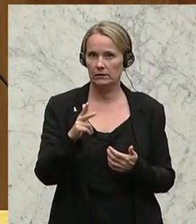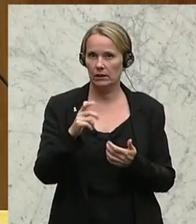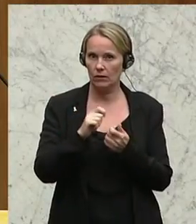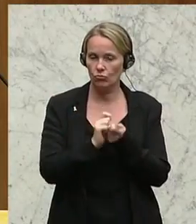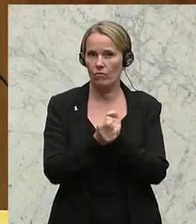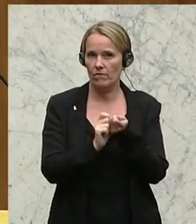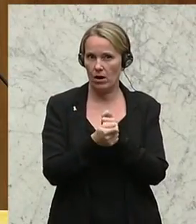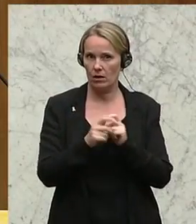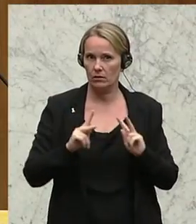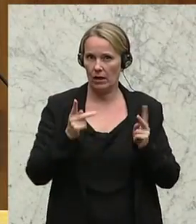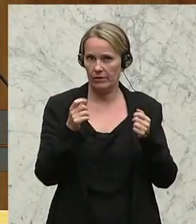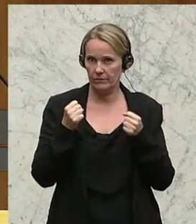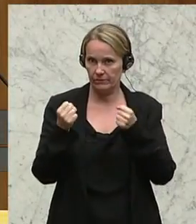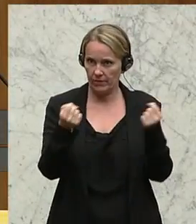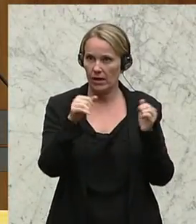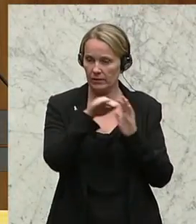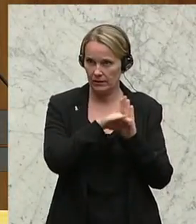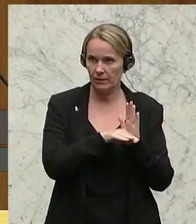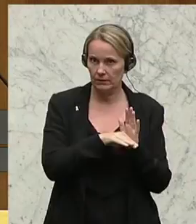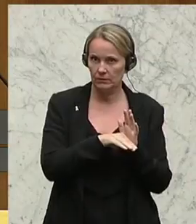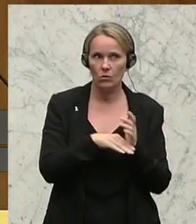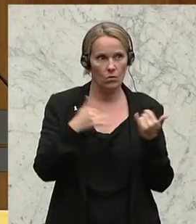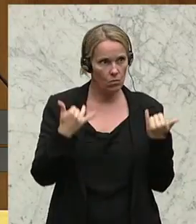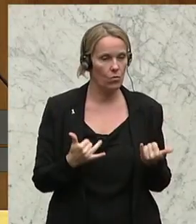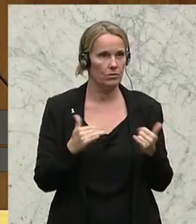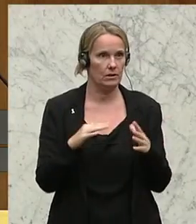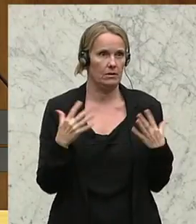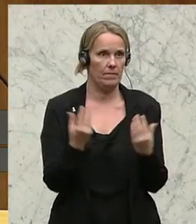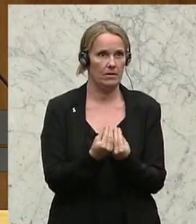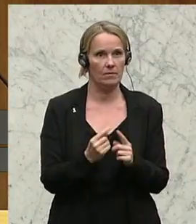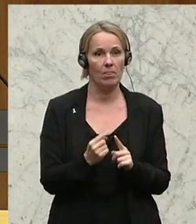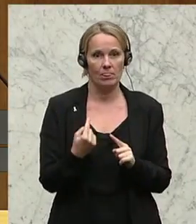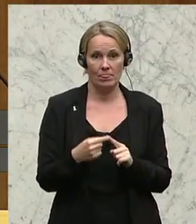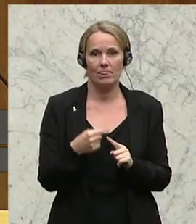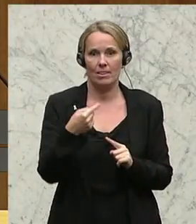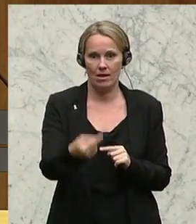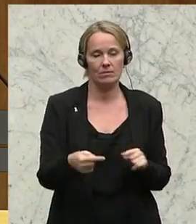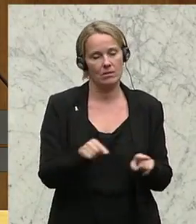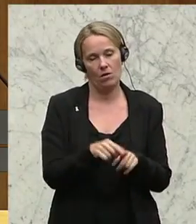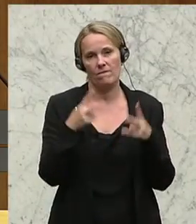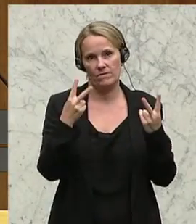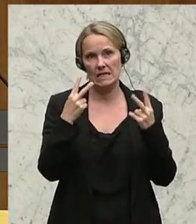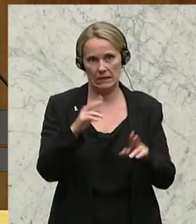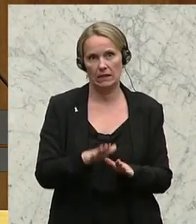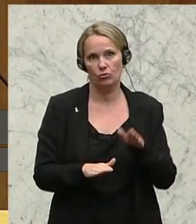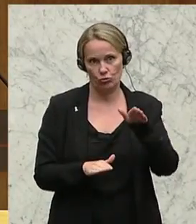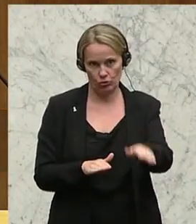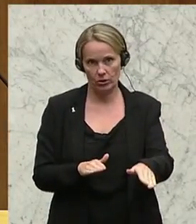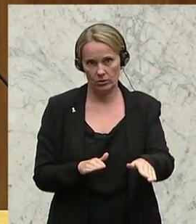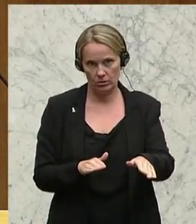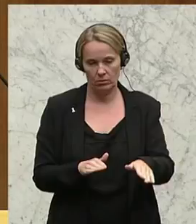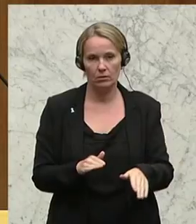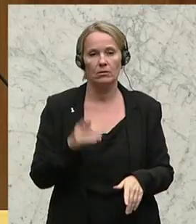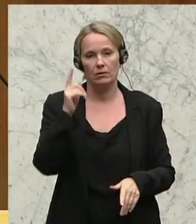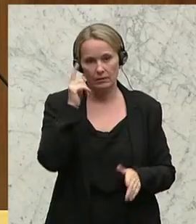Kraftfahrzeuggesetz setzen wir heute gemeinsam einen nächsten und meines Erachtens auch sehr wichtigen Schritt, damit